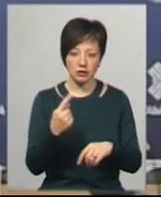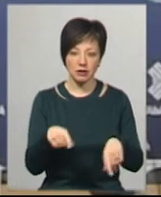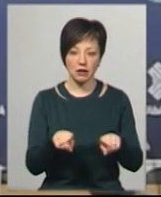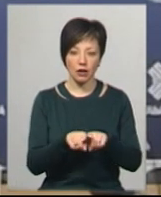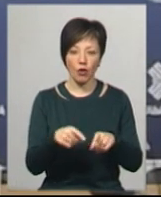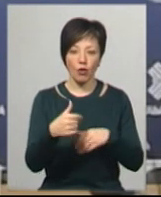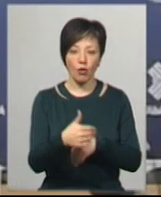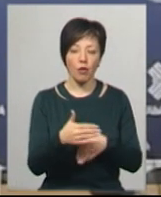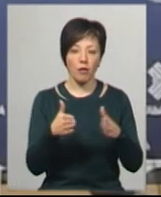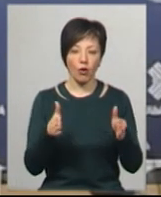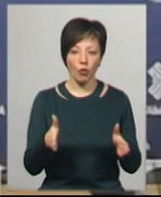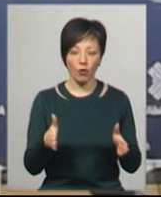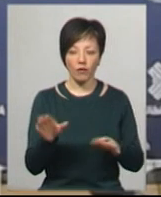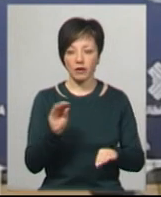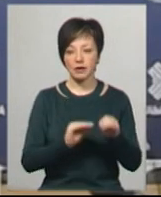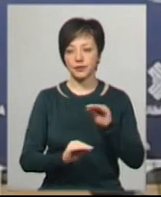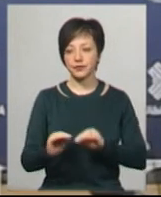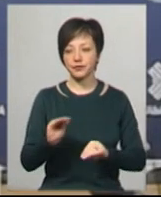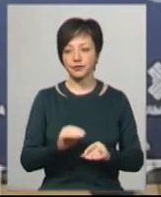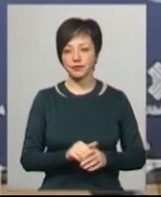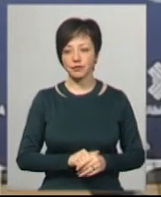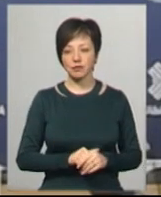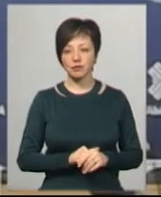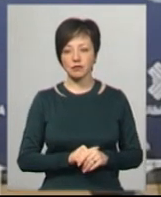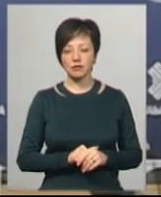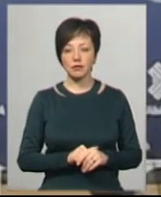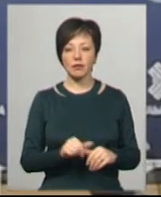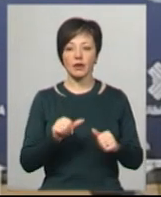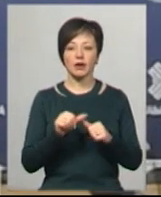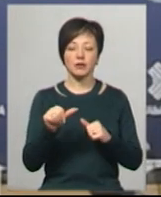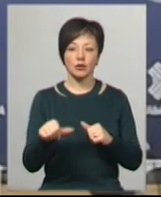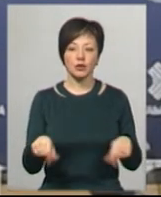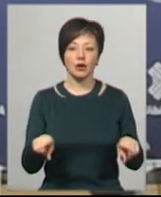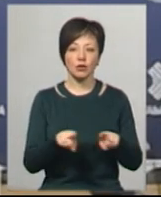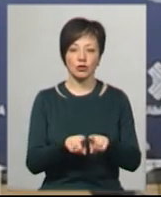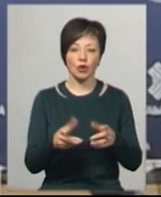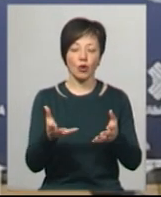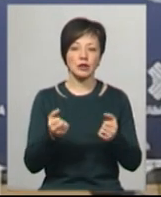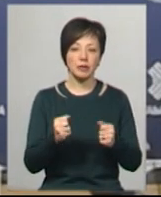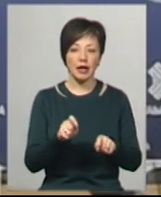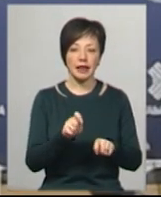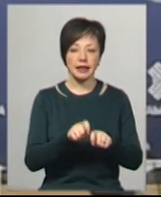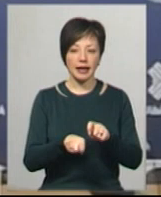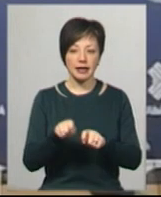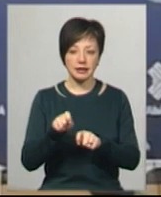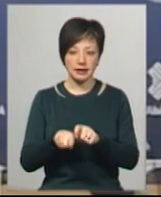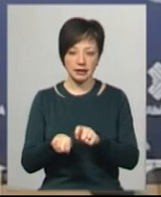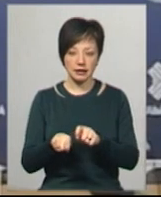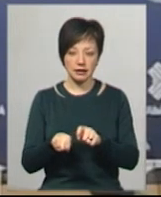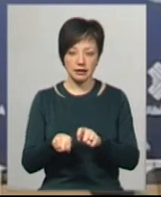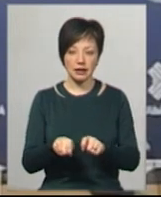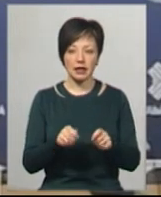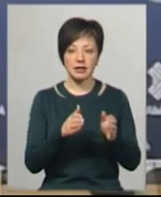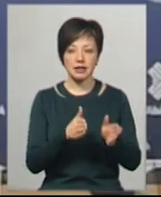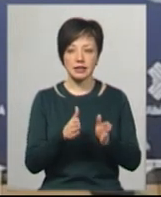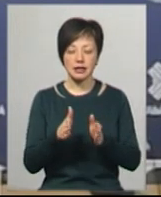таких упаковках вони упаковані. Окрім того, ми також отримали тести для систем ПЛР.